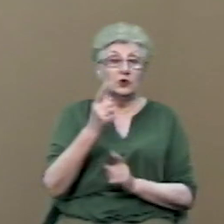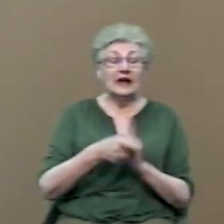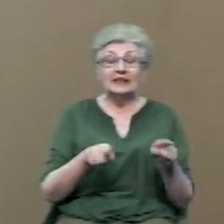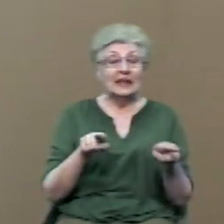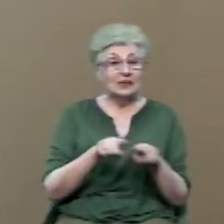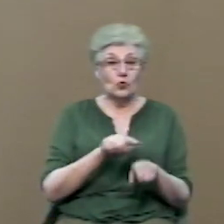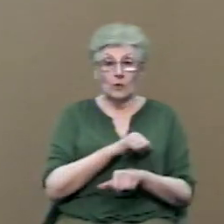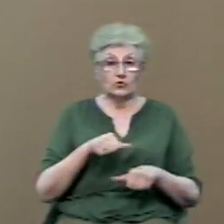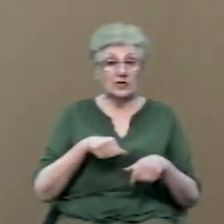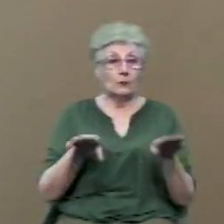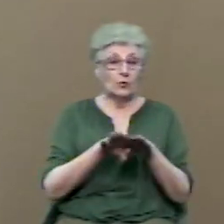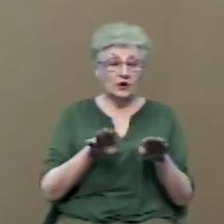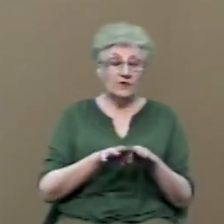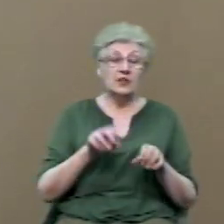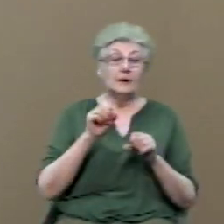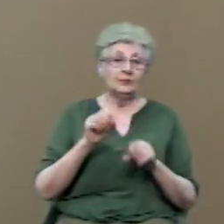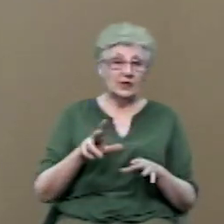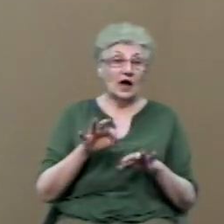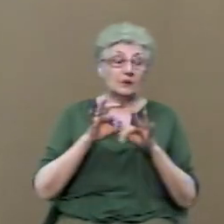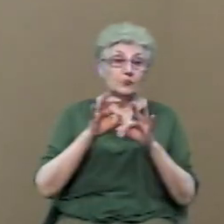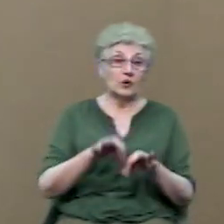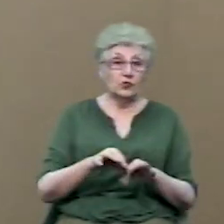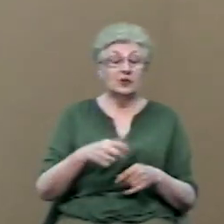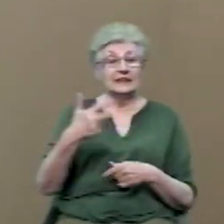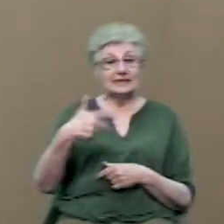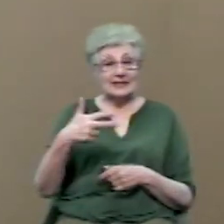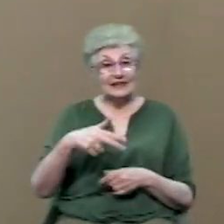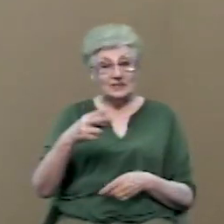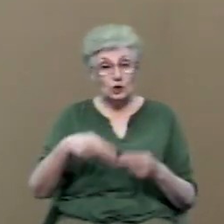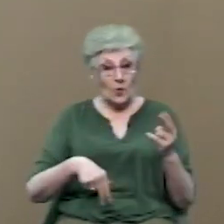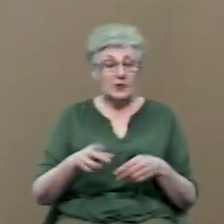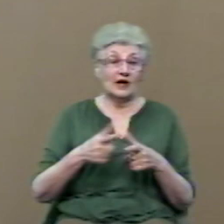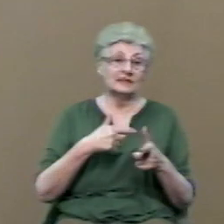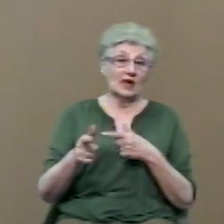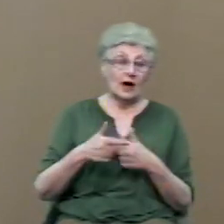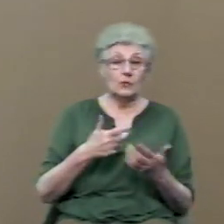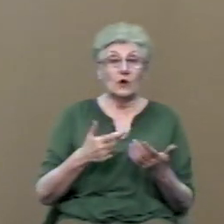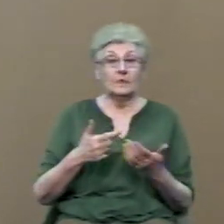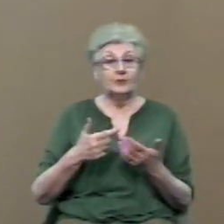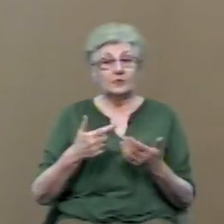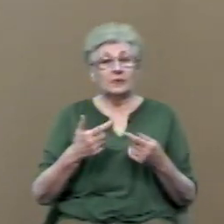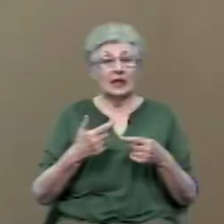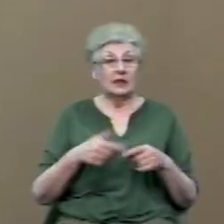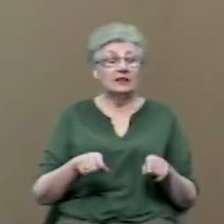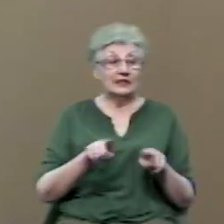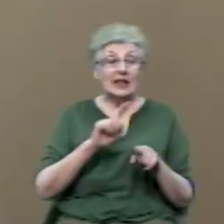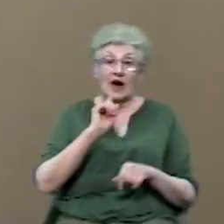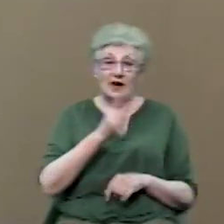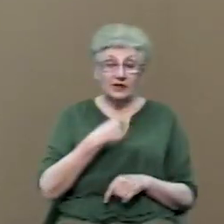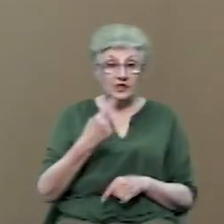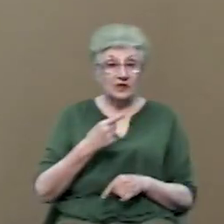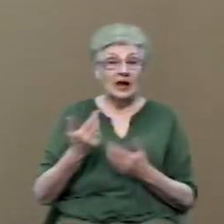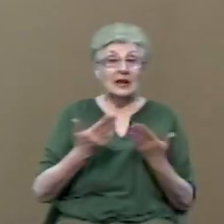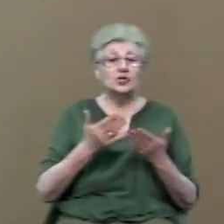ЦРЛ, в яких, ви бачаєте, проводилося 30 операцій або 11 полугів, зауважте, на рік. Чи